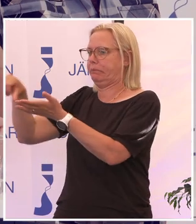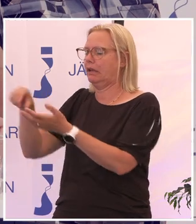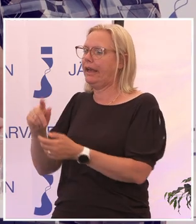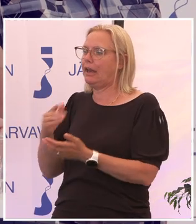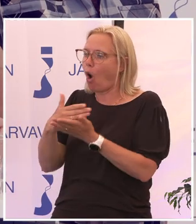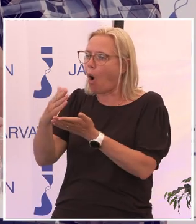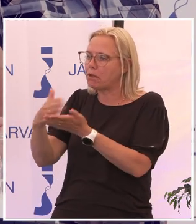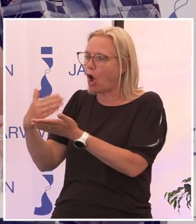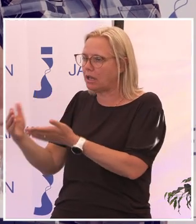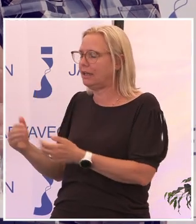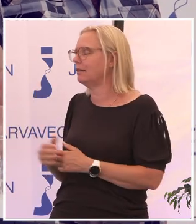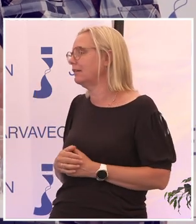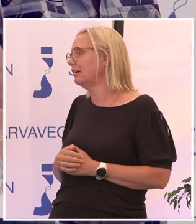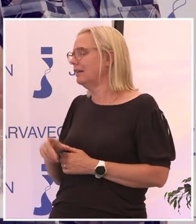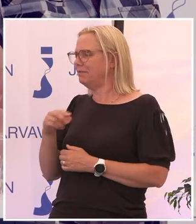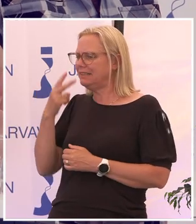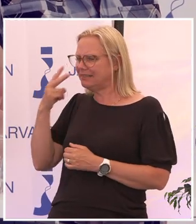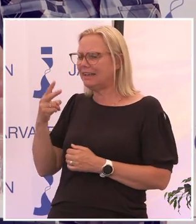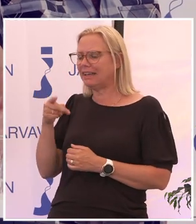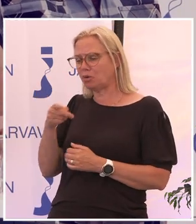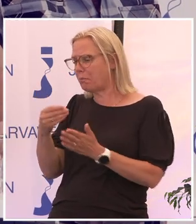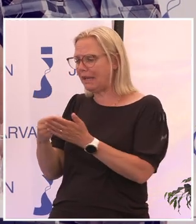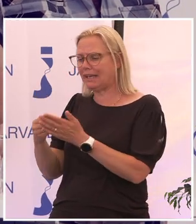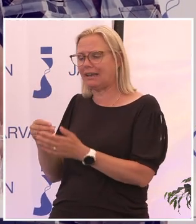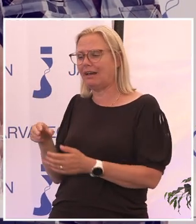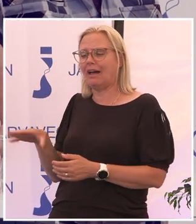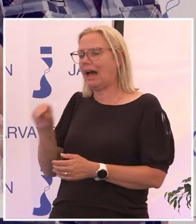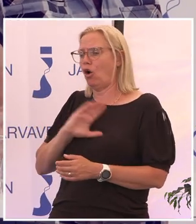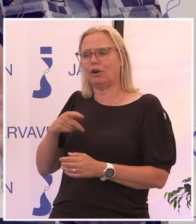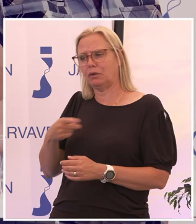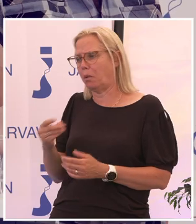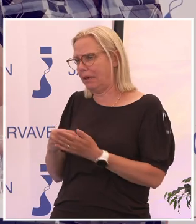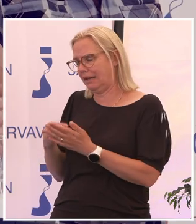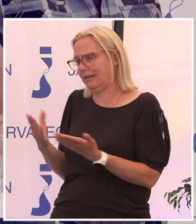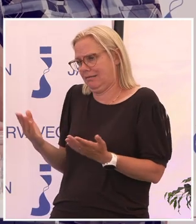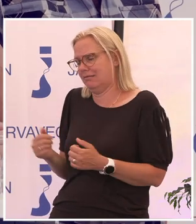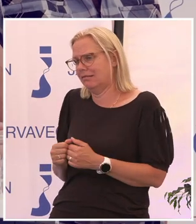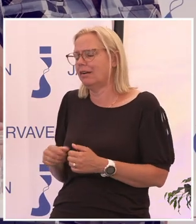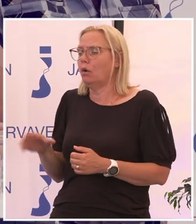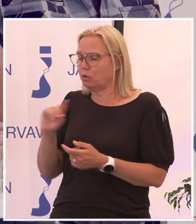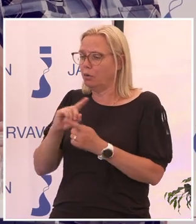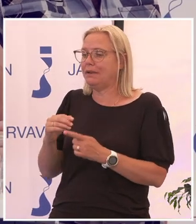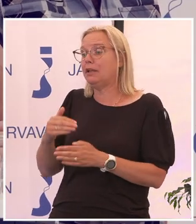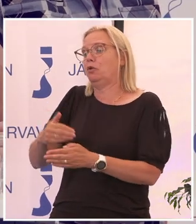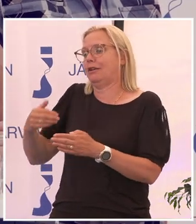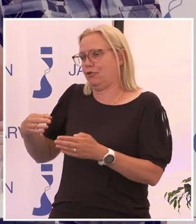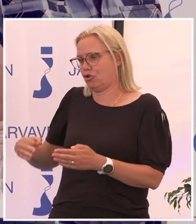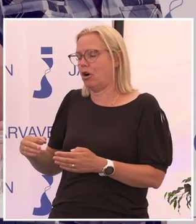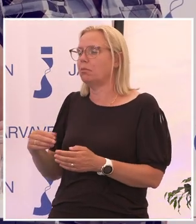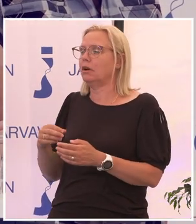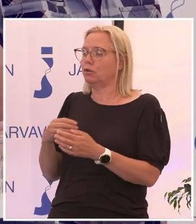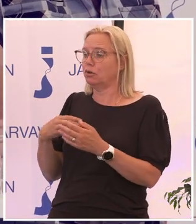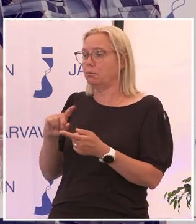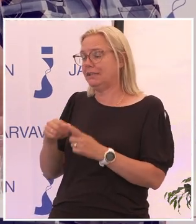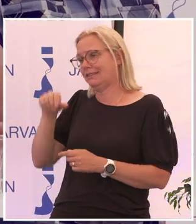avbetalning. Vi ser att det är pengar som inte finns hos individerna och då blir det ju ett utanförskap som blir svårt att jobba